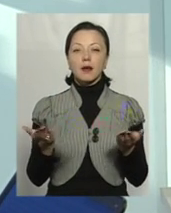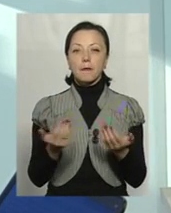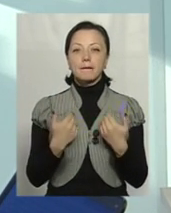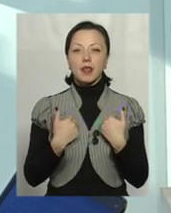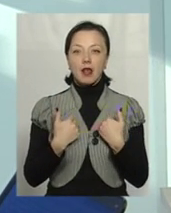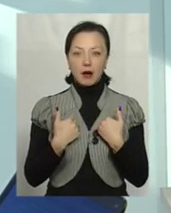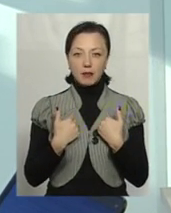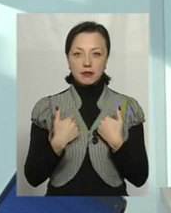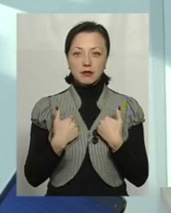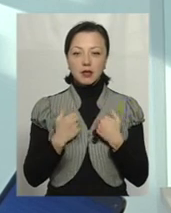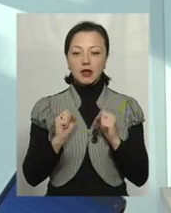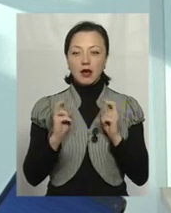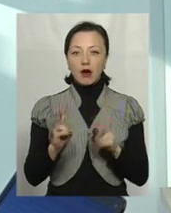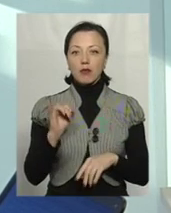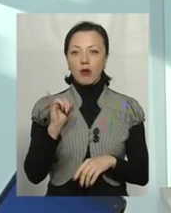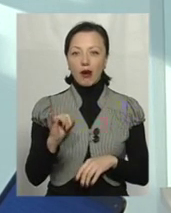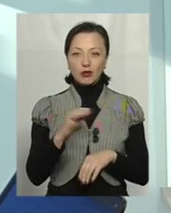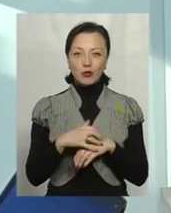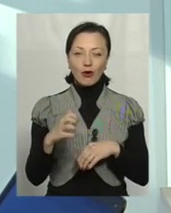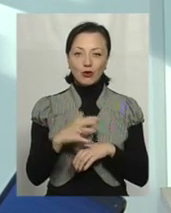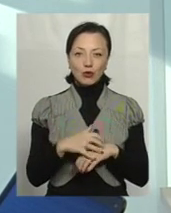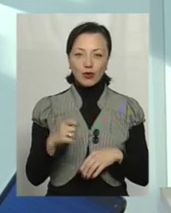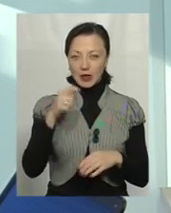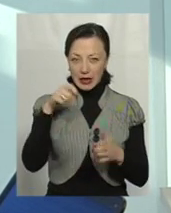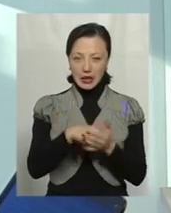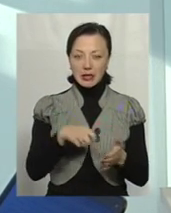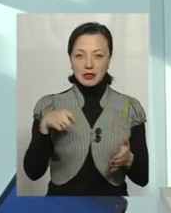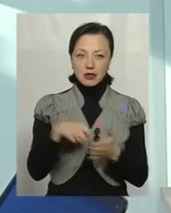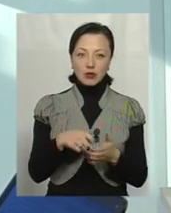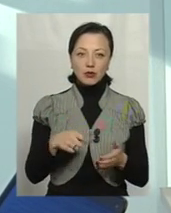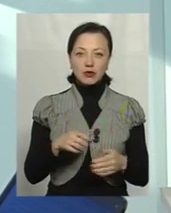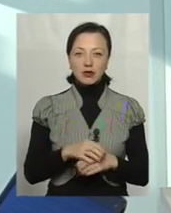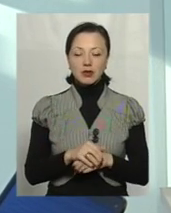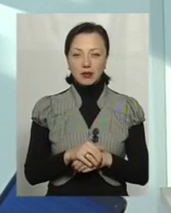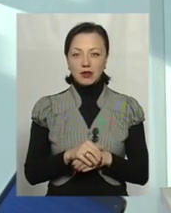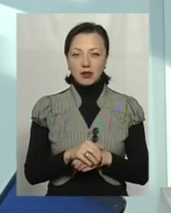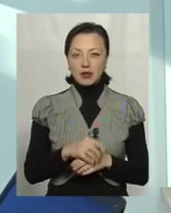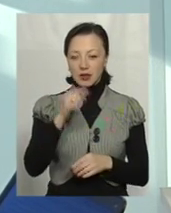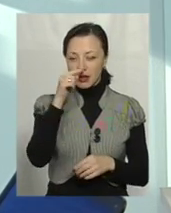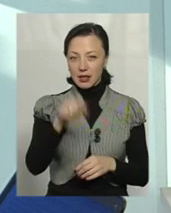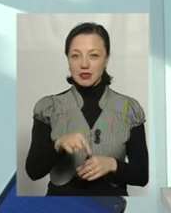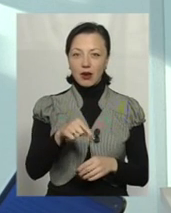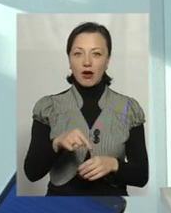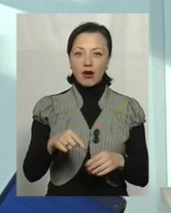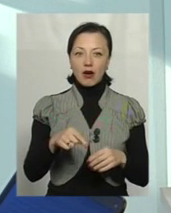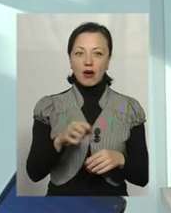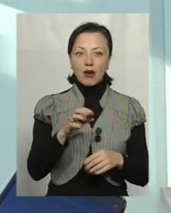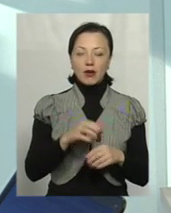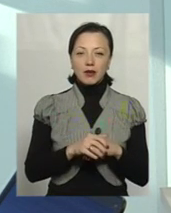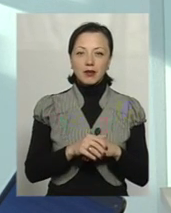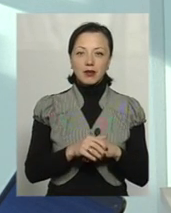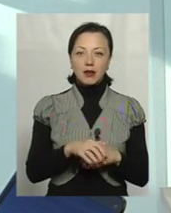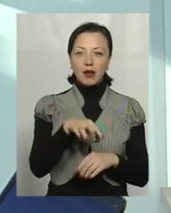нам, як поганому, котові, тицюють, які нашкодують. Тиціє організація з трьох букв,